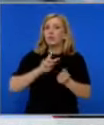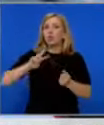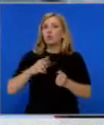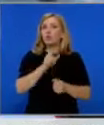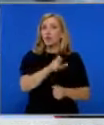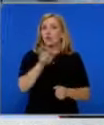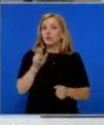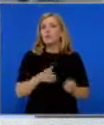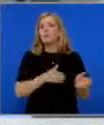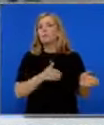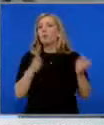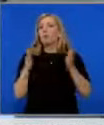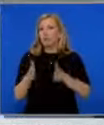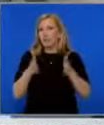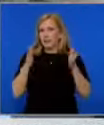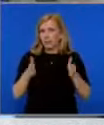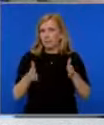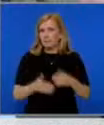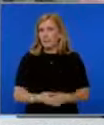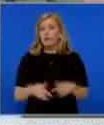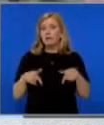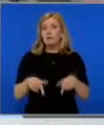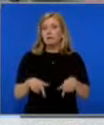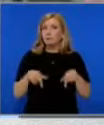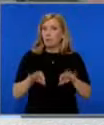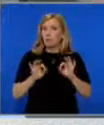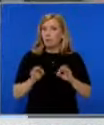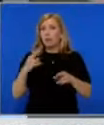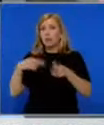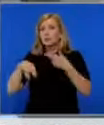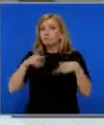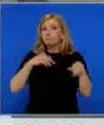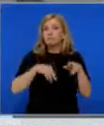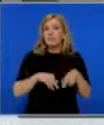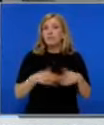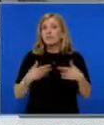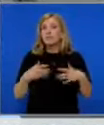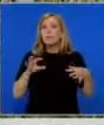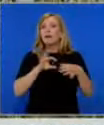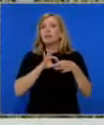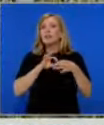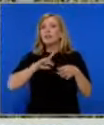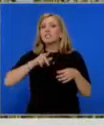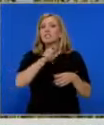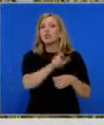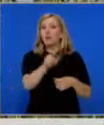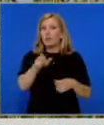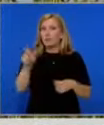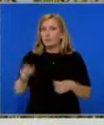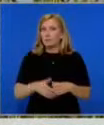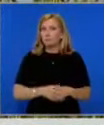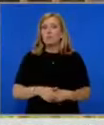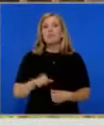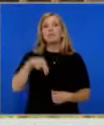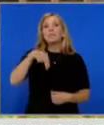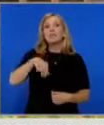но на един по-късен етап. Към момента се провеждат разследване и в тази насока установяване на връзка с други лица. Паскал Апостолов беше